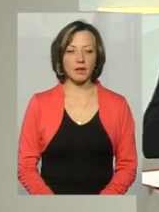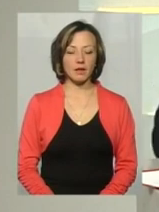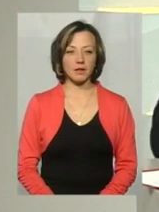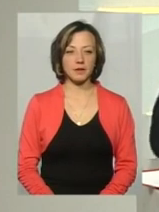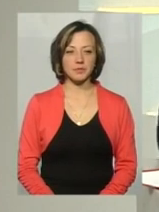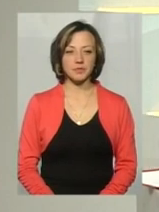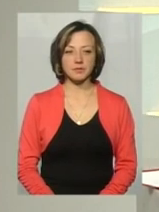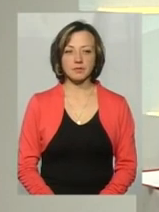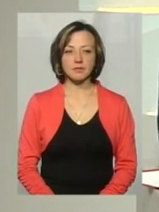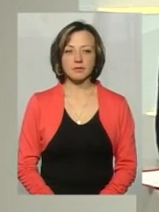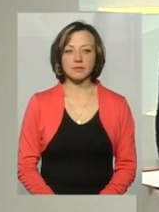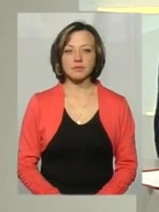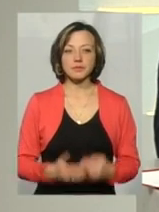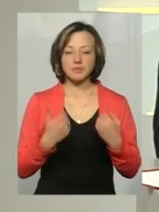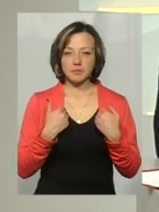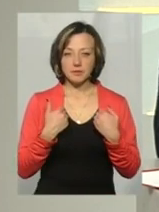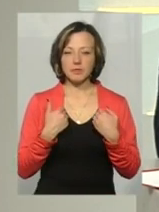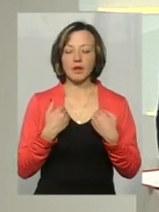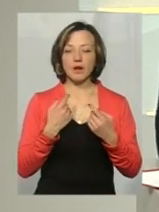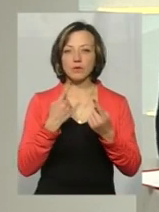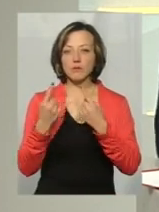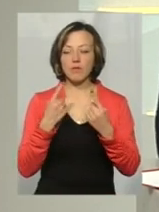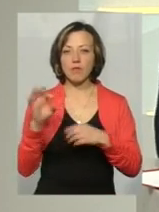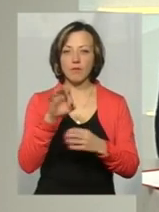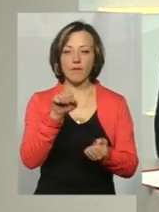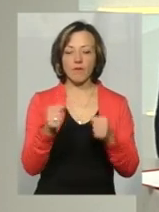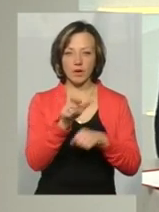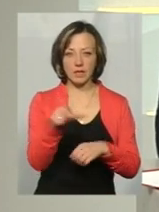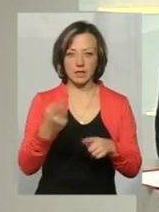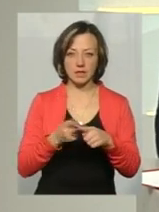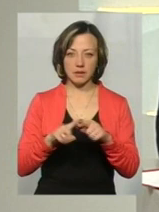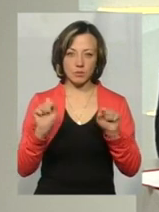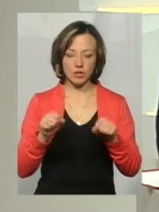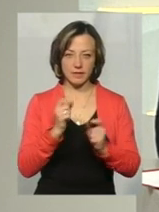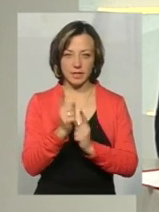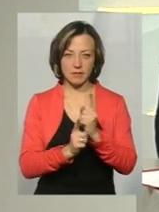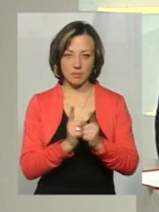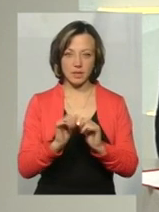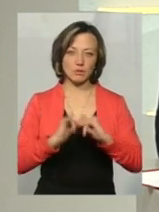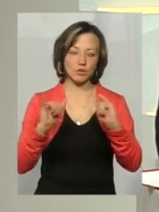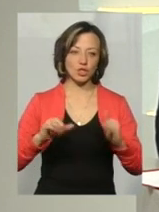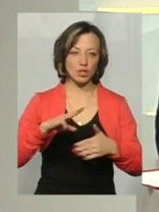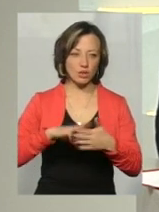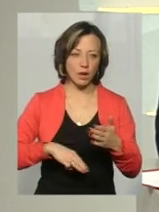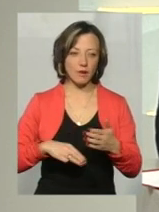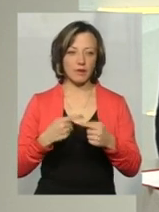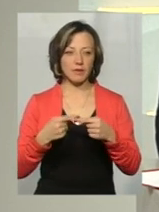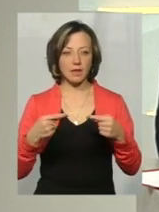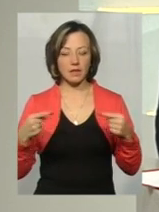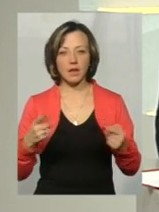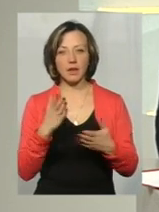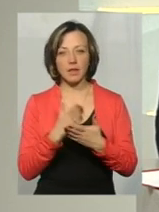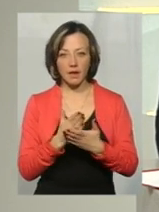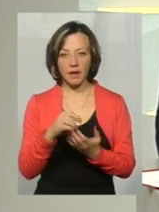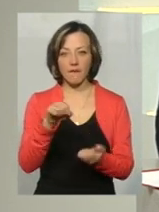з декількома водіями щодо цих умовірних змін, збільшених штрафів і так далі. От є